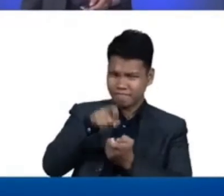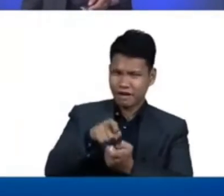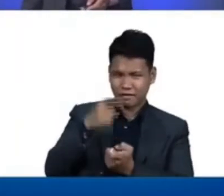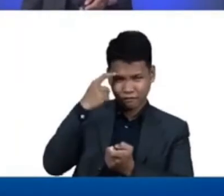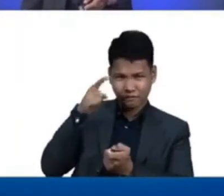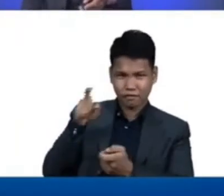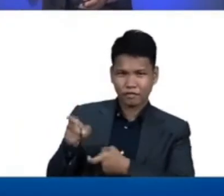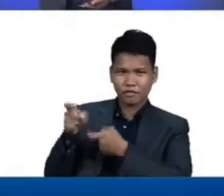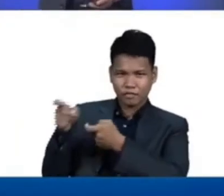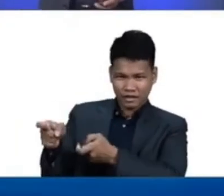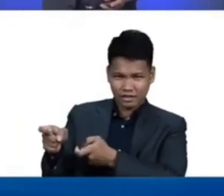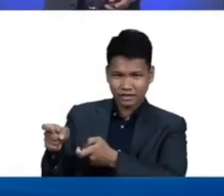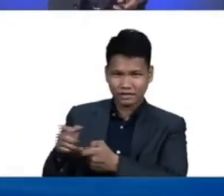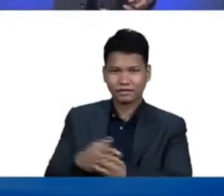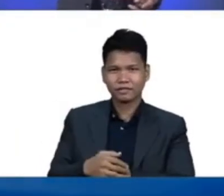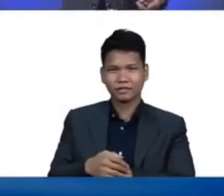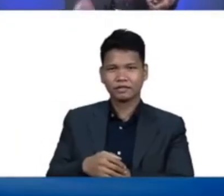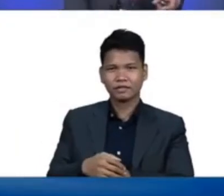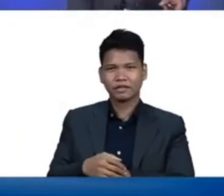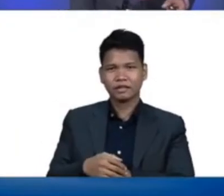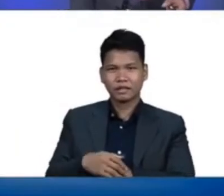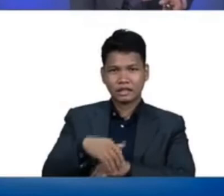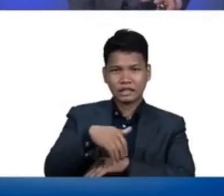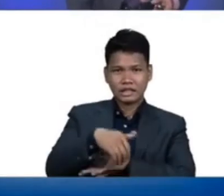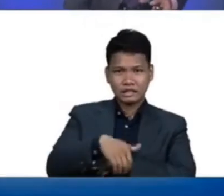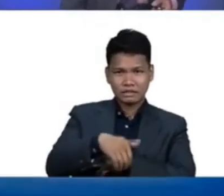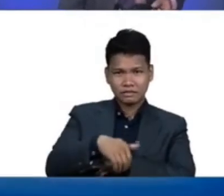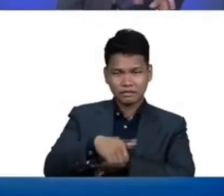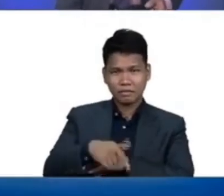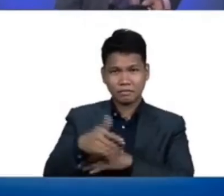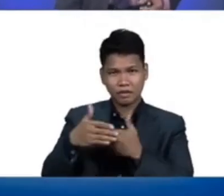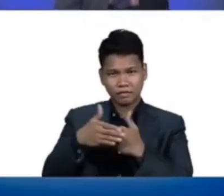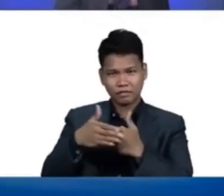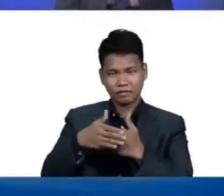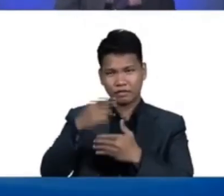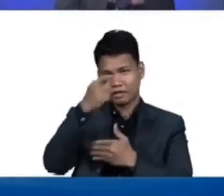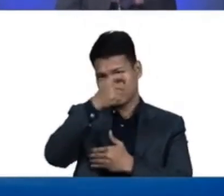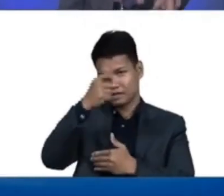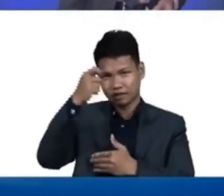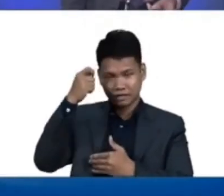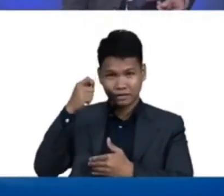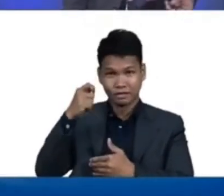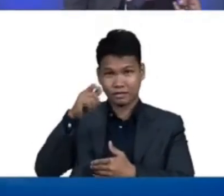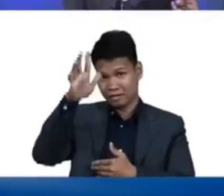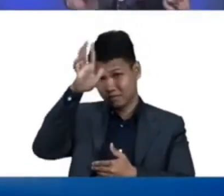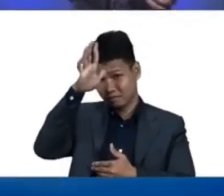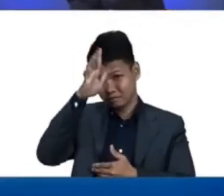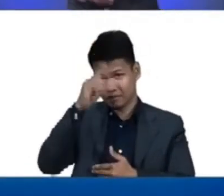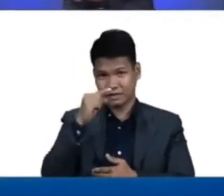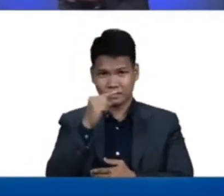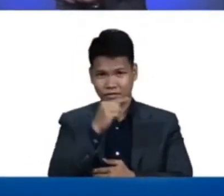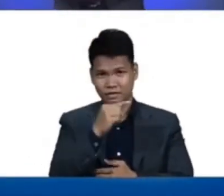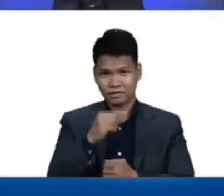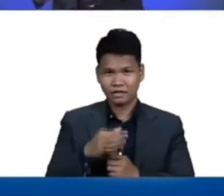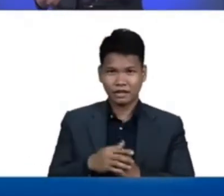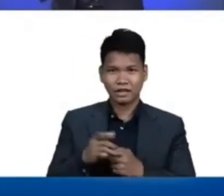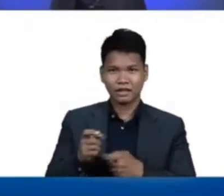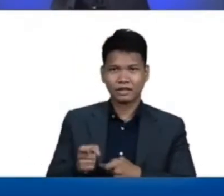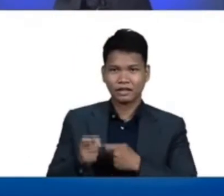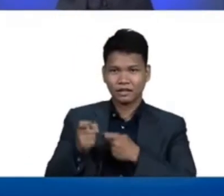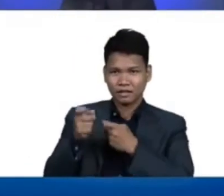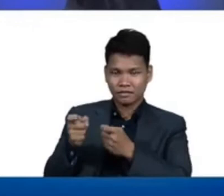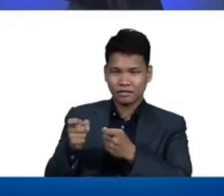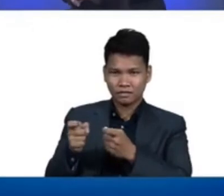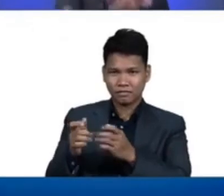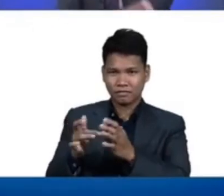and on the eve of his graduation ang tatay ni Bill Bill's father handed him a